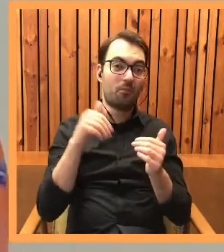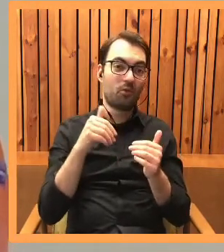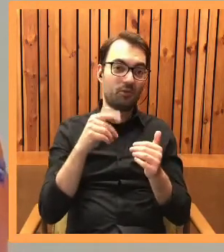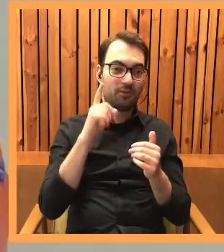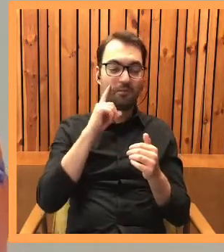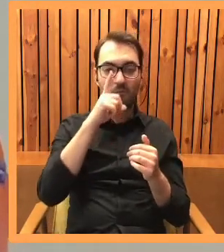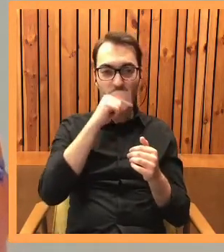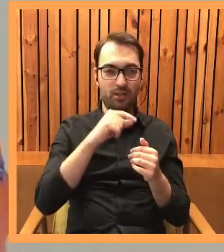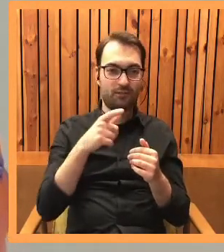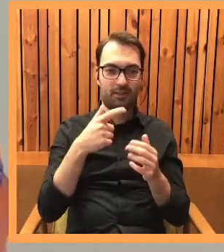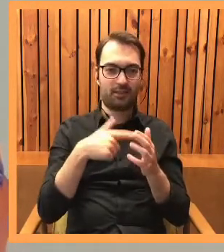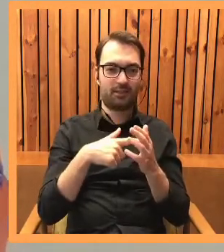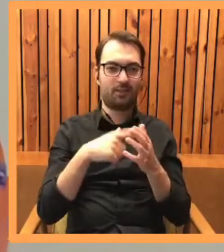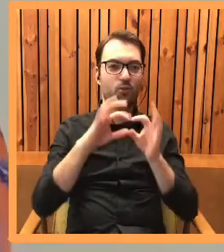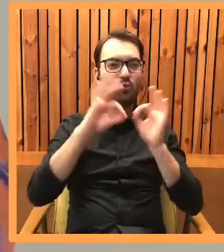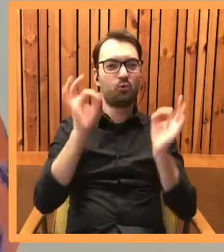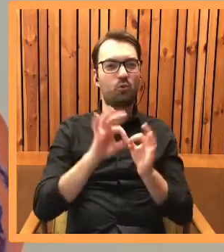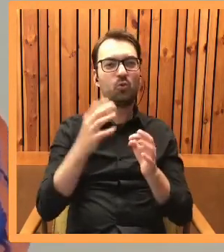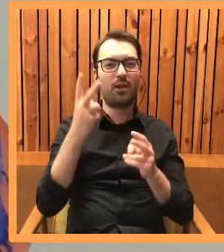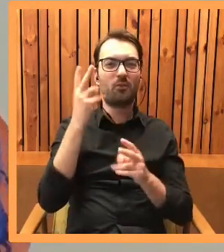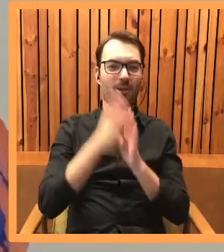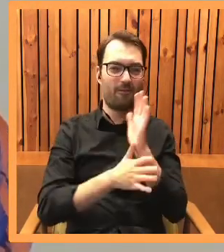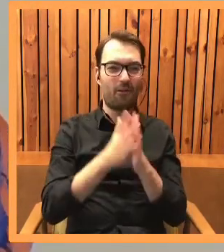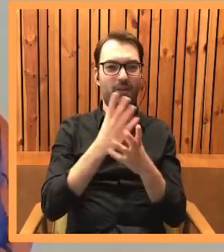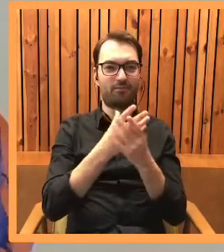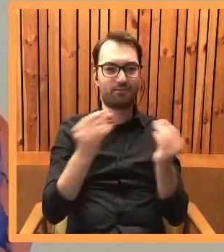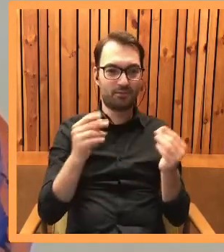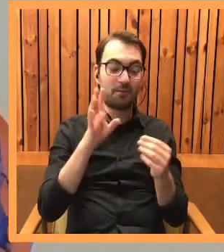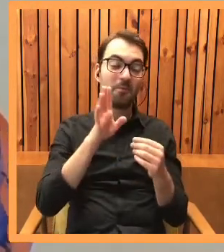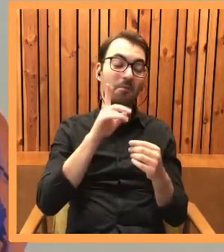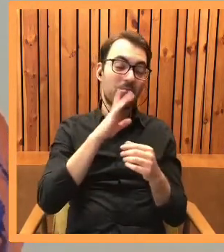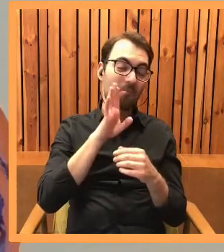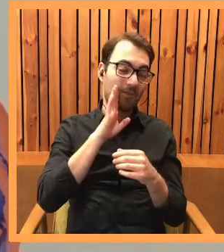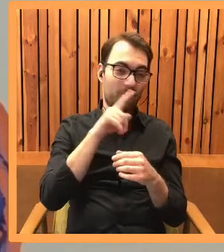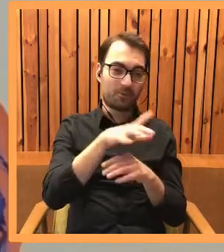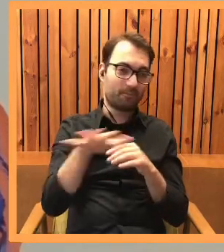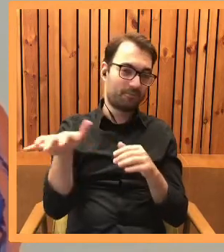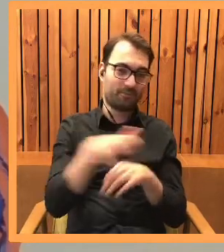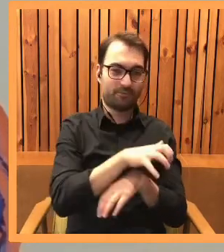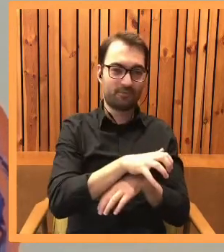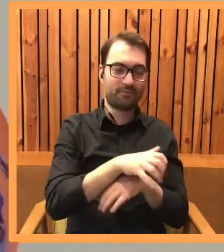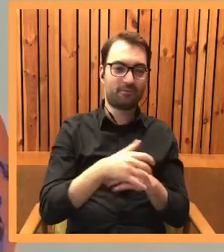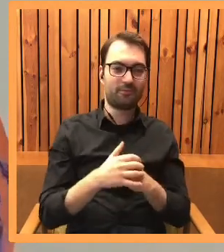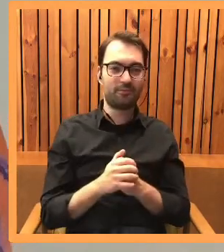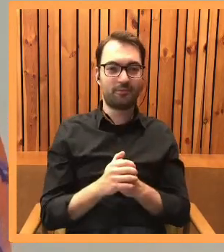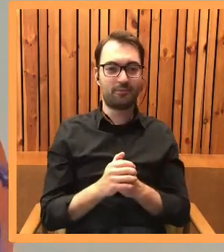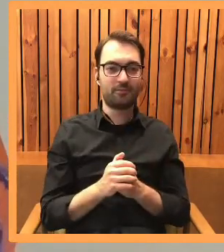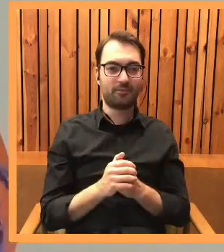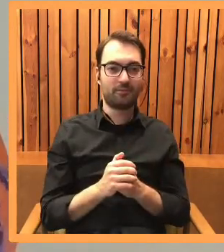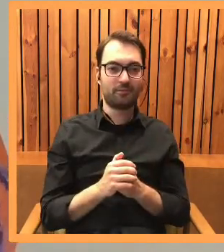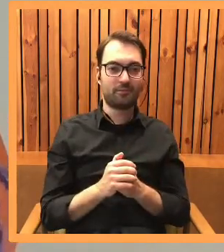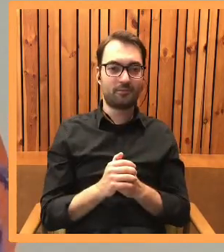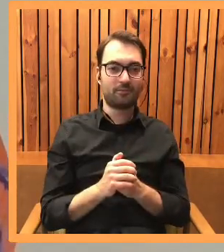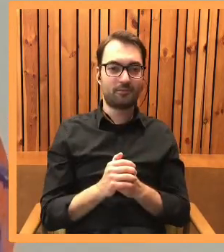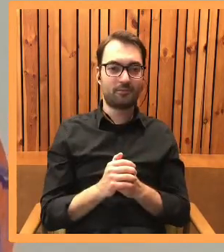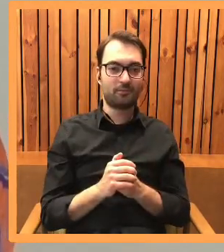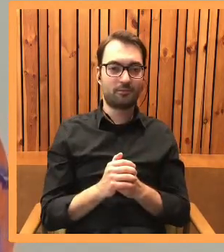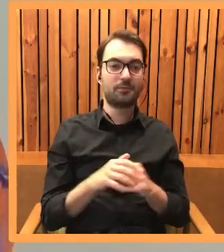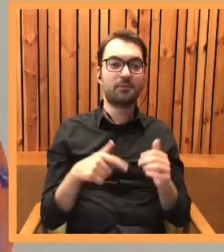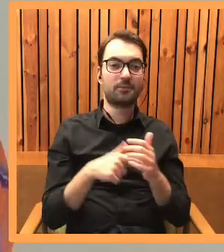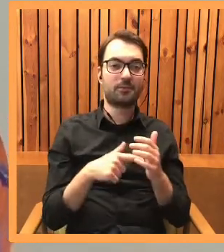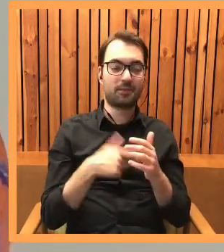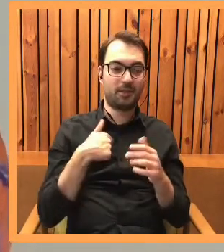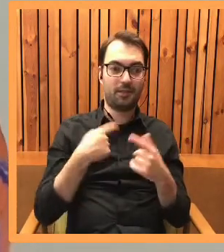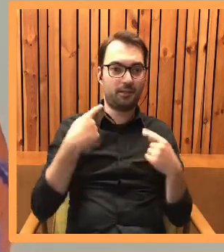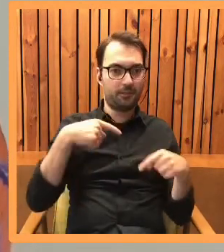dziełami, które nam gdzieś się zawieruszyły podczas II wojny światowej. I nigdy nie zostały odnalezione. O tym też wcześniej